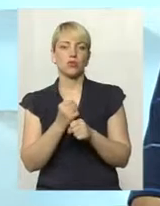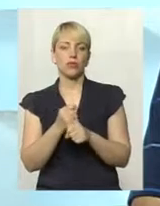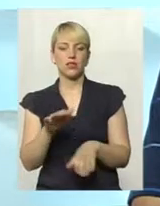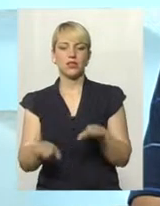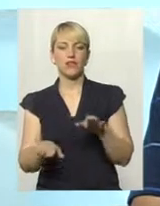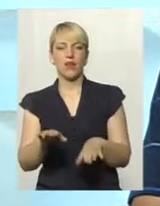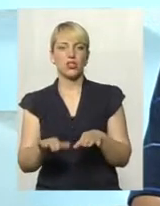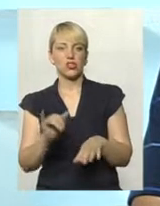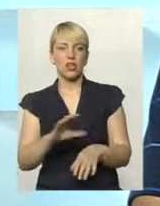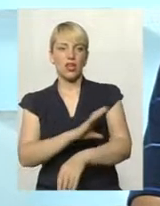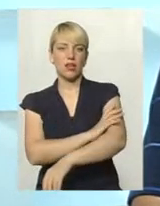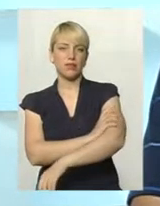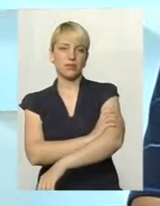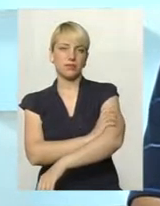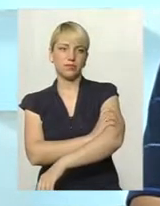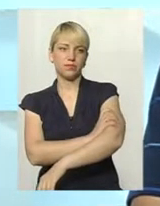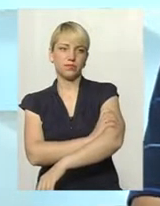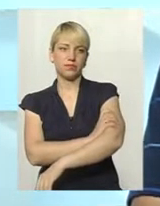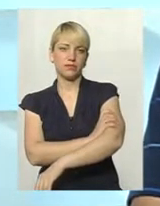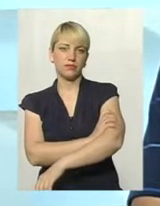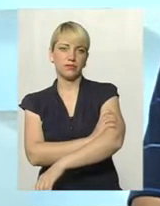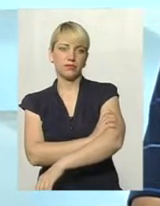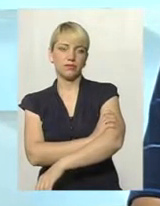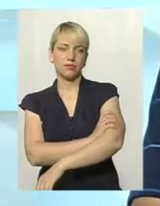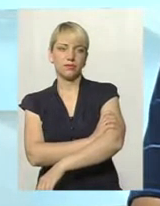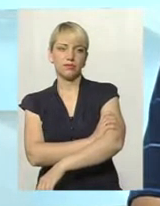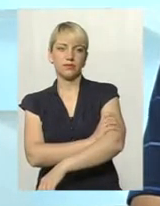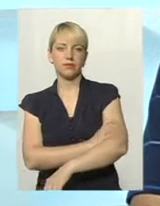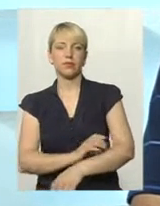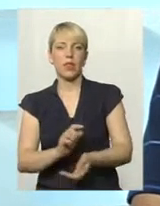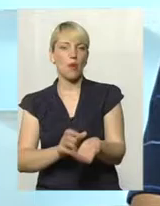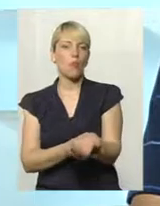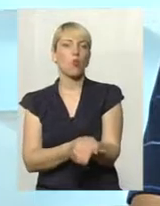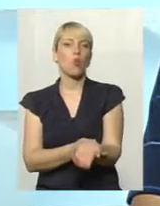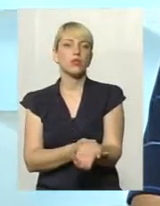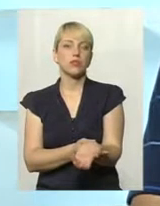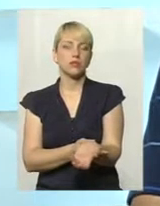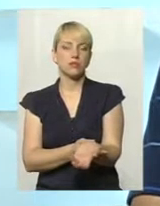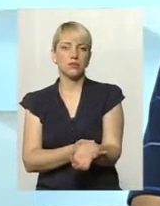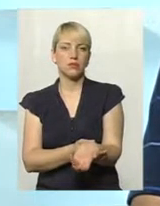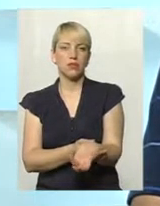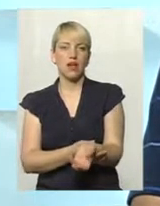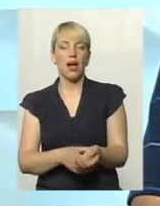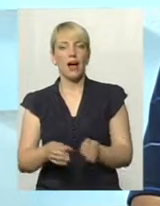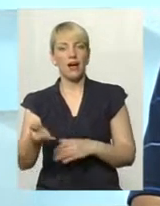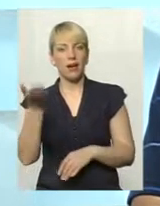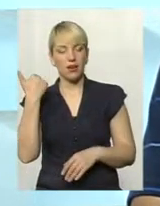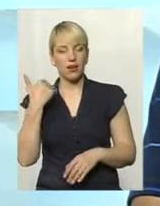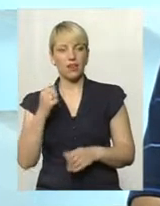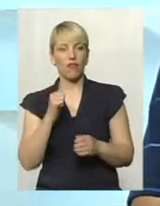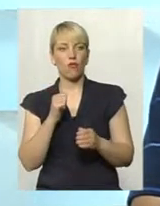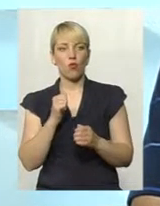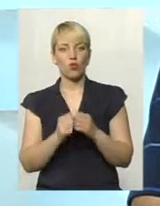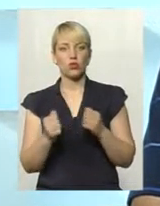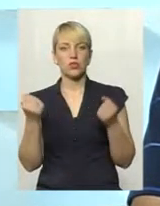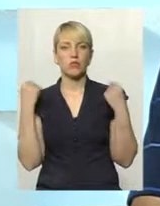спортсмена і поміряти йому рост. Ну і тиск, можливо, ще й пульс. А раніше в кожному навіть спортивному